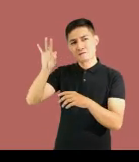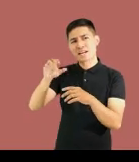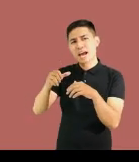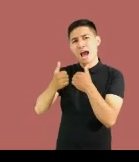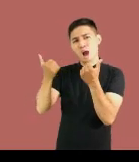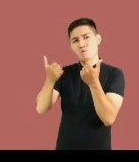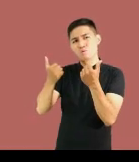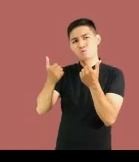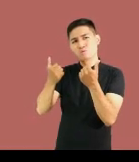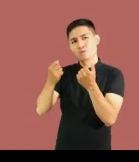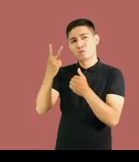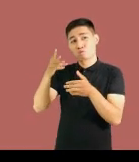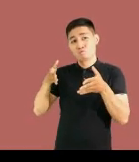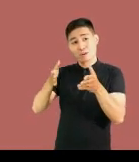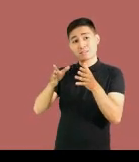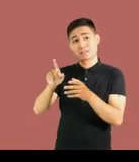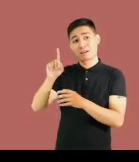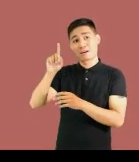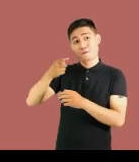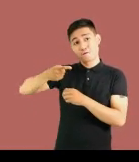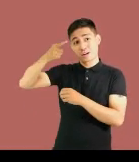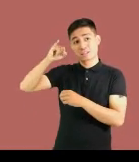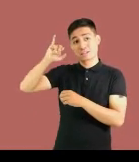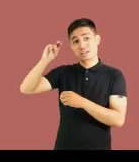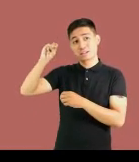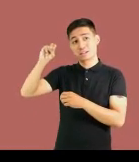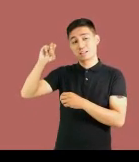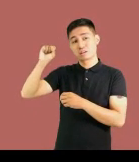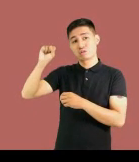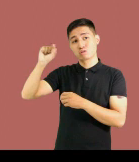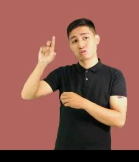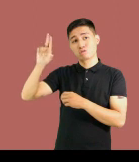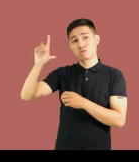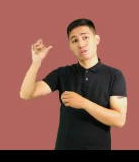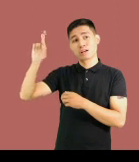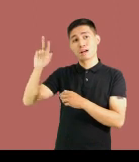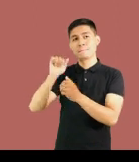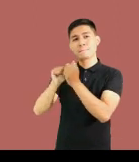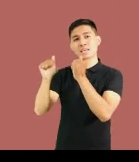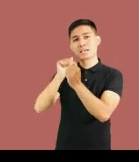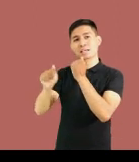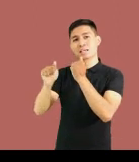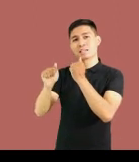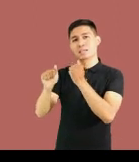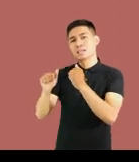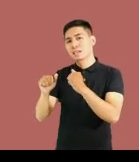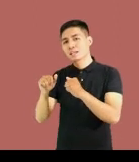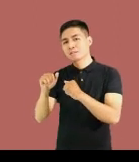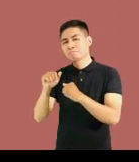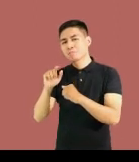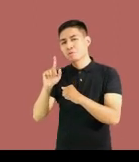pamamagitan ng dalawang kaparaanan. Ang lokasyong insular ay tumutukoy sa lokasyon ng isang bansa